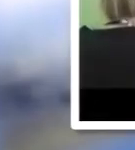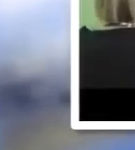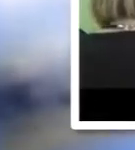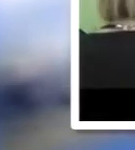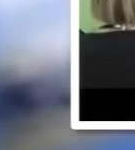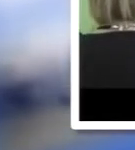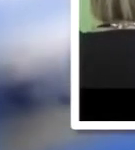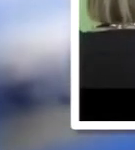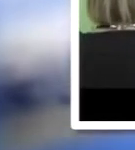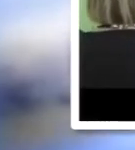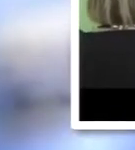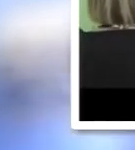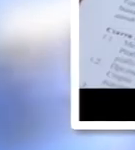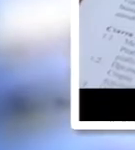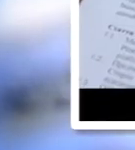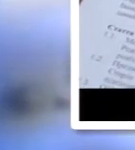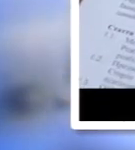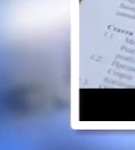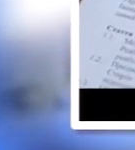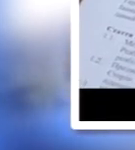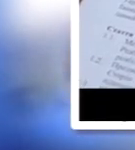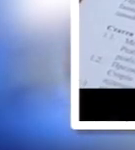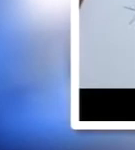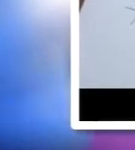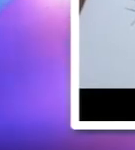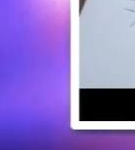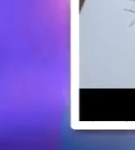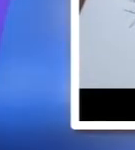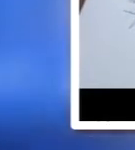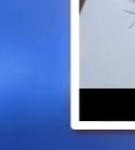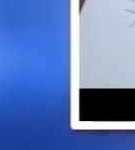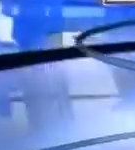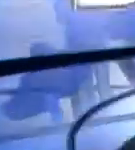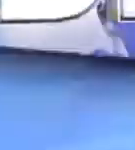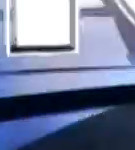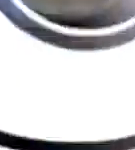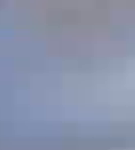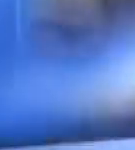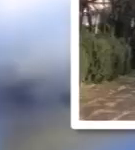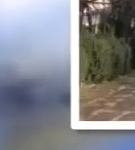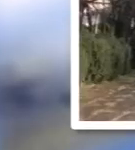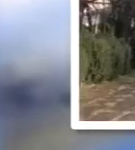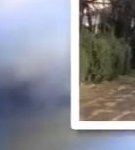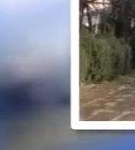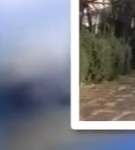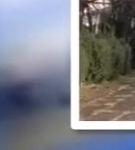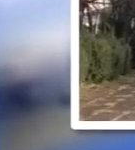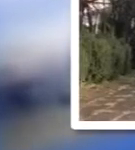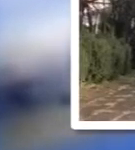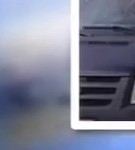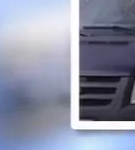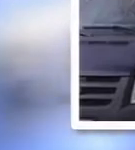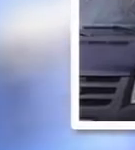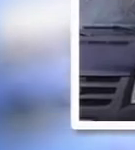У Тернополі планують відкрити реабілітаційний центр для дітей з церебральною патологією. Сьогодні в Україні